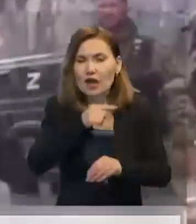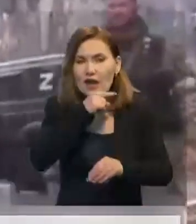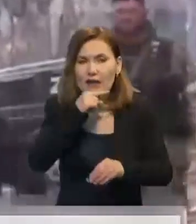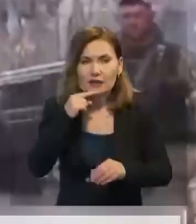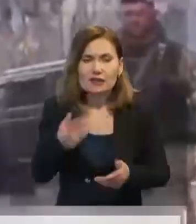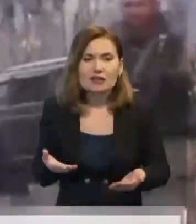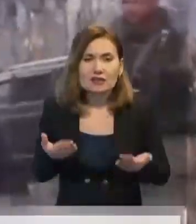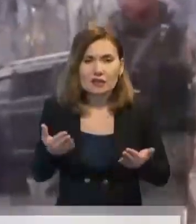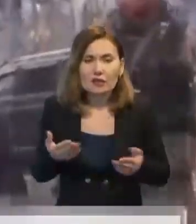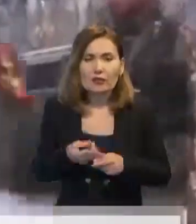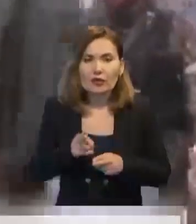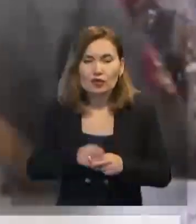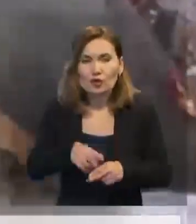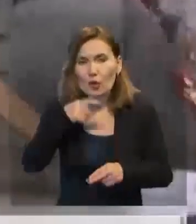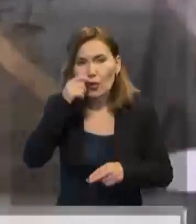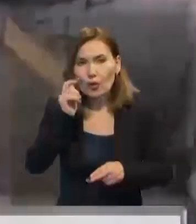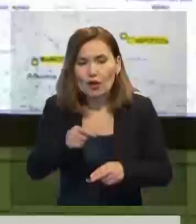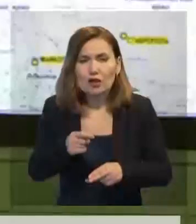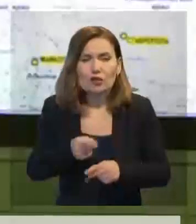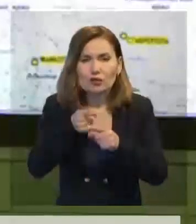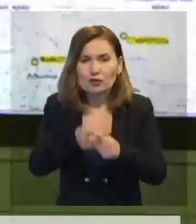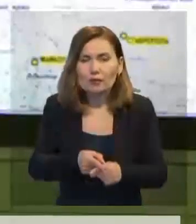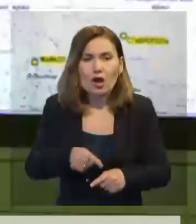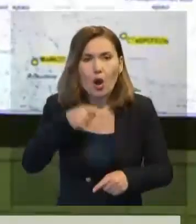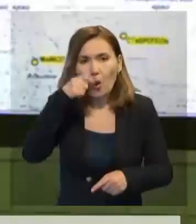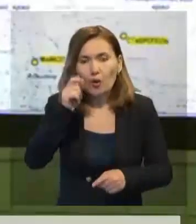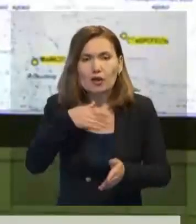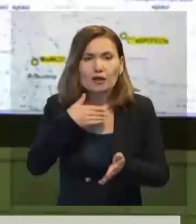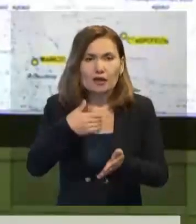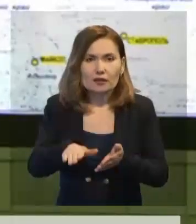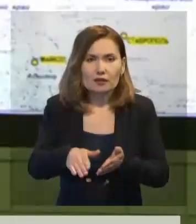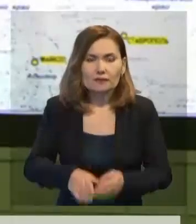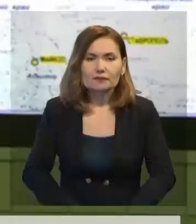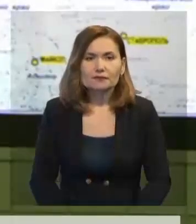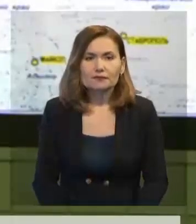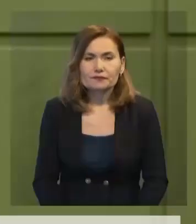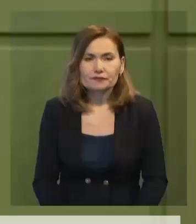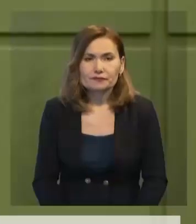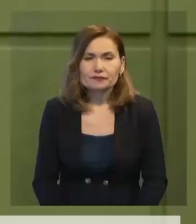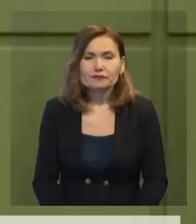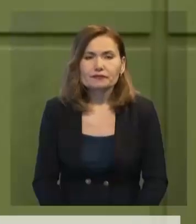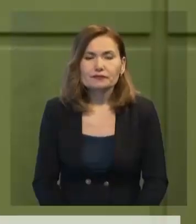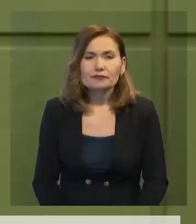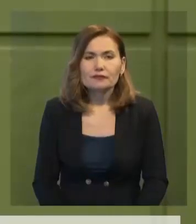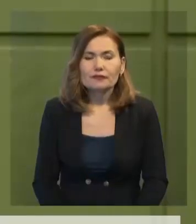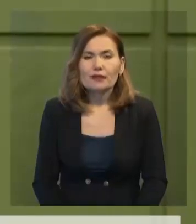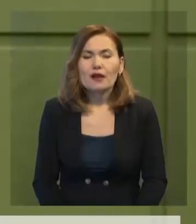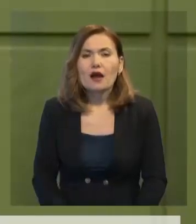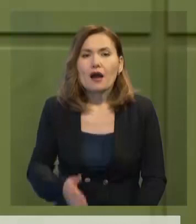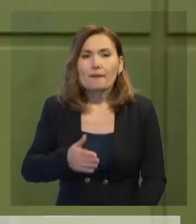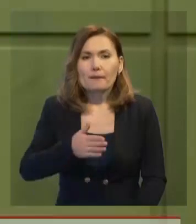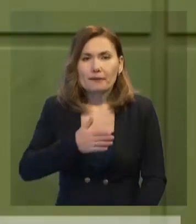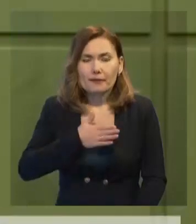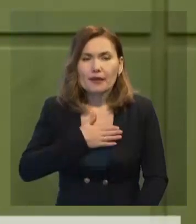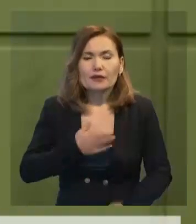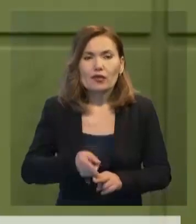алайда украиналықтар одан бастыртған еді. Еші раз призываем официальный власти Киева. Киевті тағыда ақылға сай